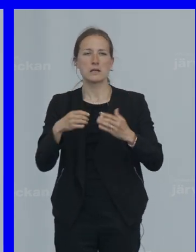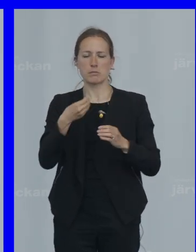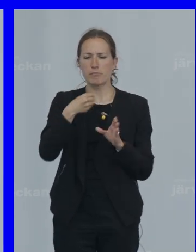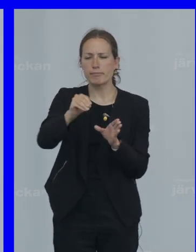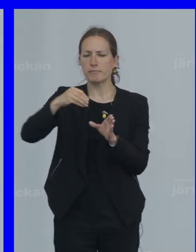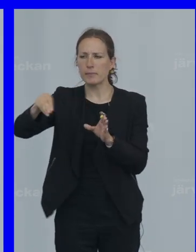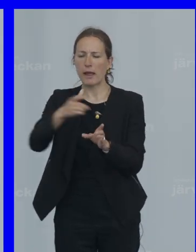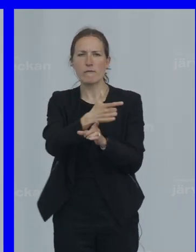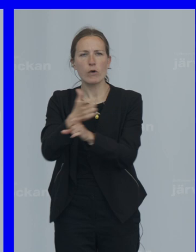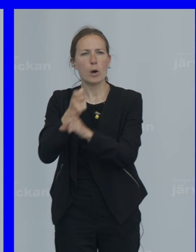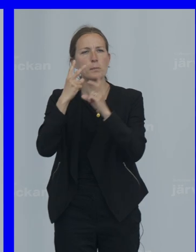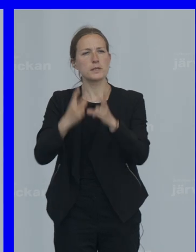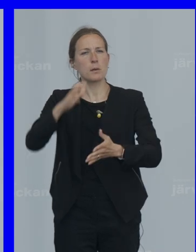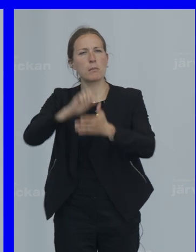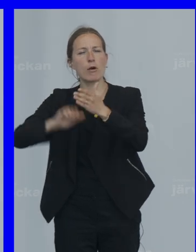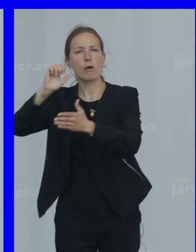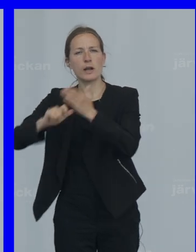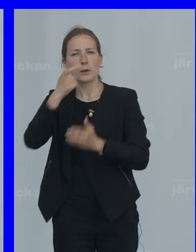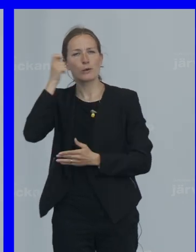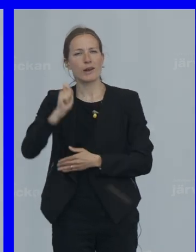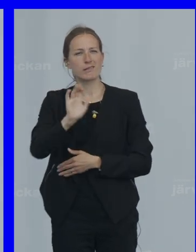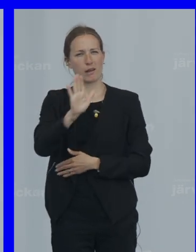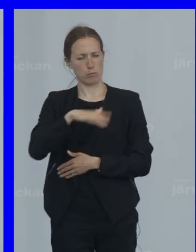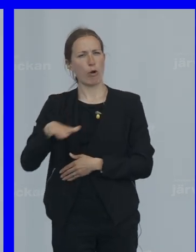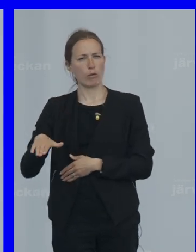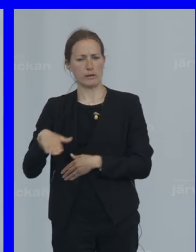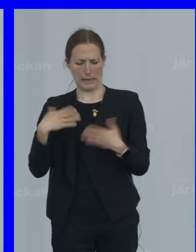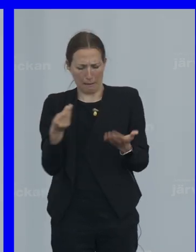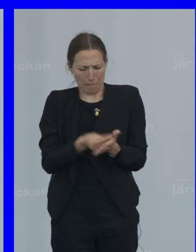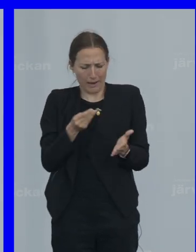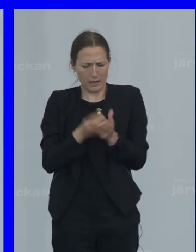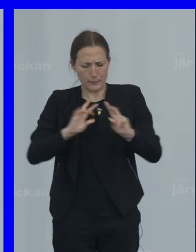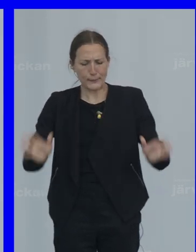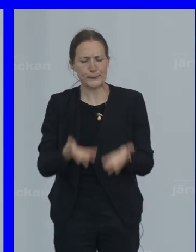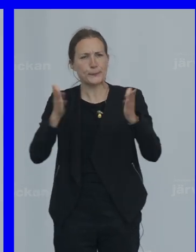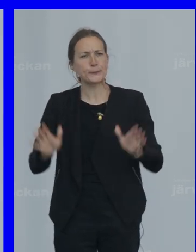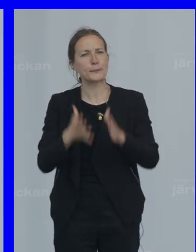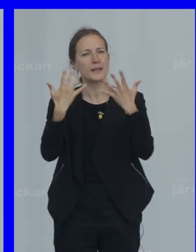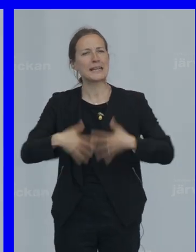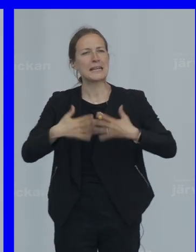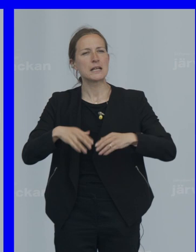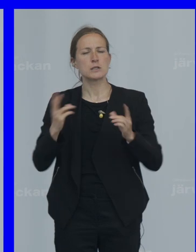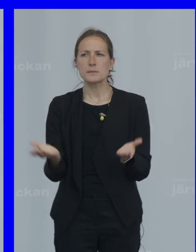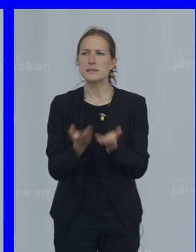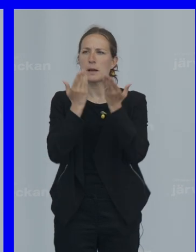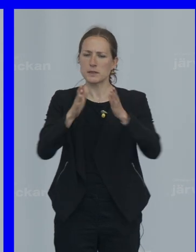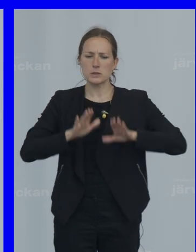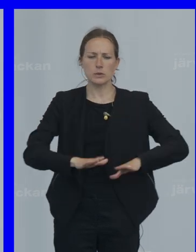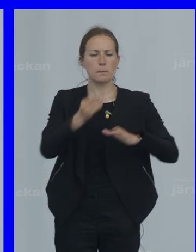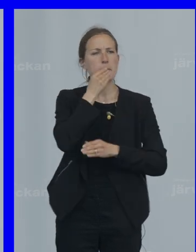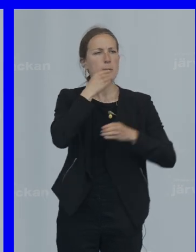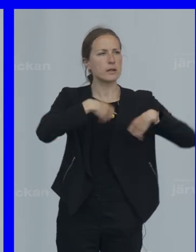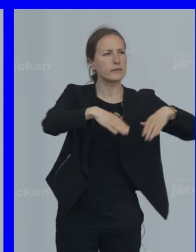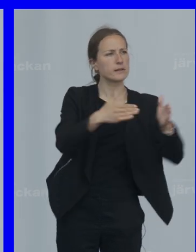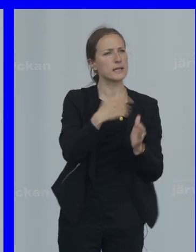vapen Som dödar ukrainska barn Det är pengar Som håller igång ett krig Som samtidigt stoppar matleveranser Till